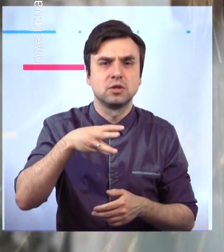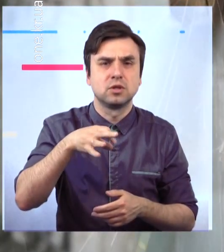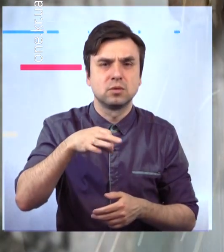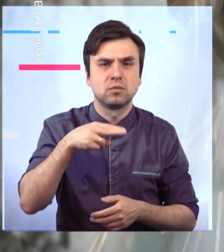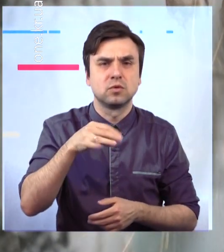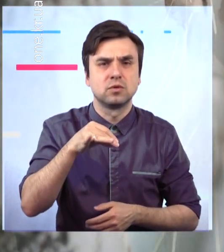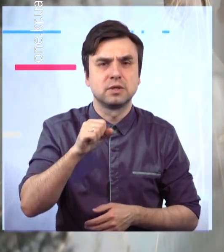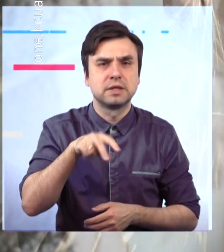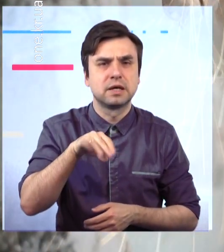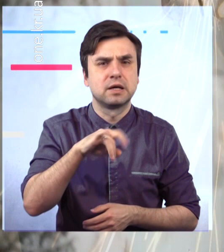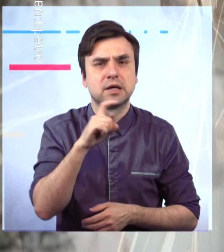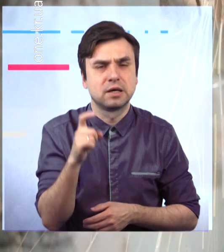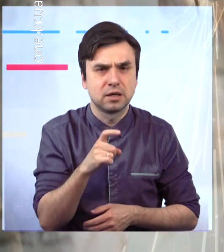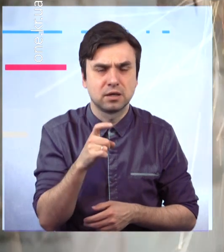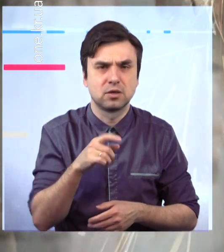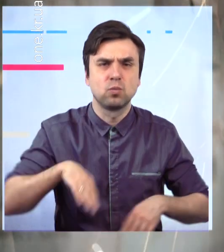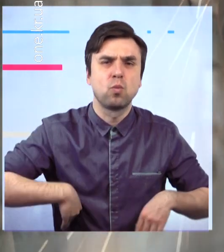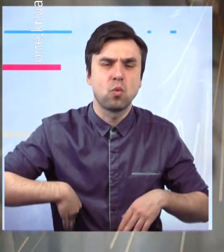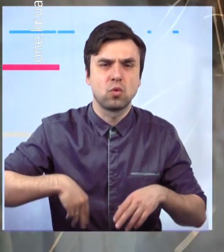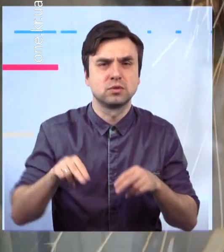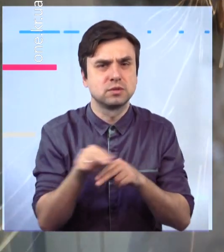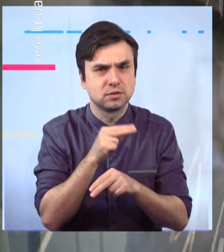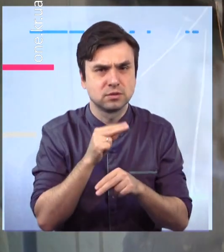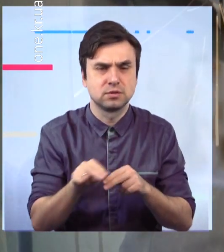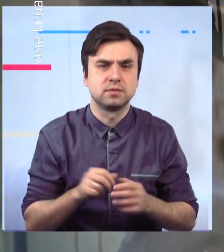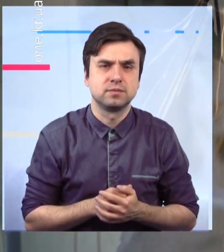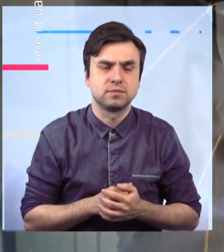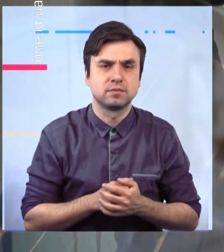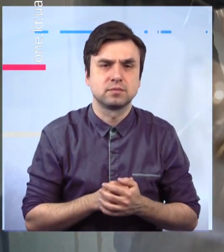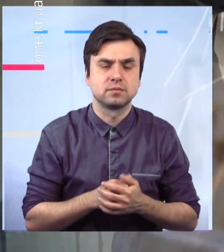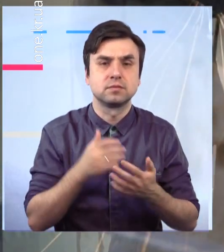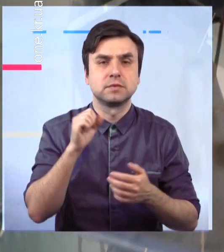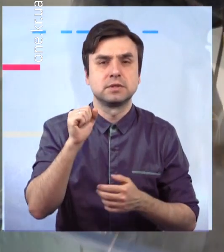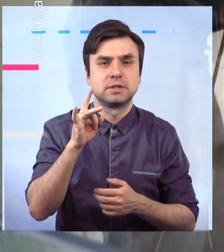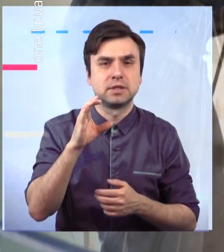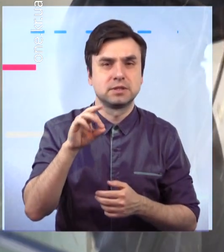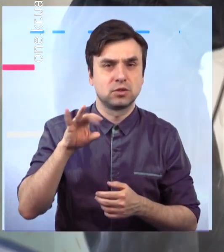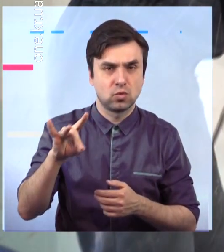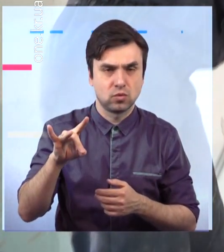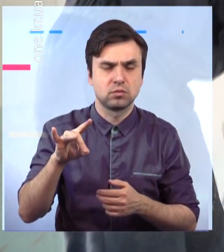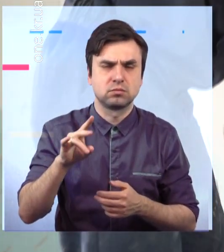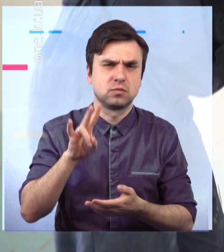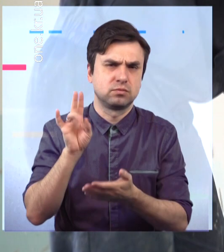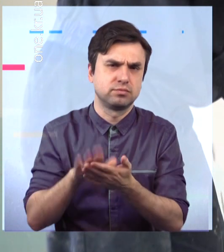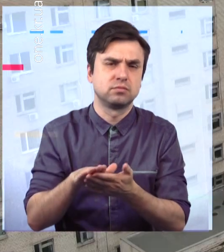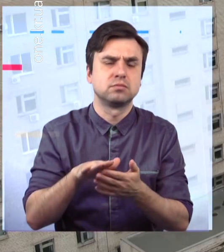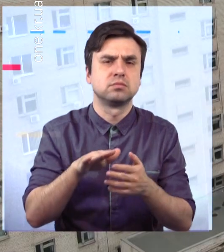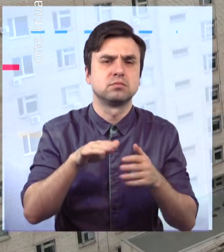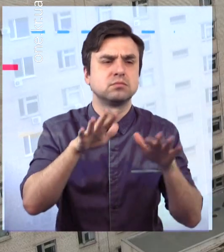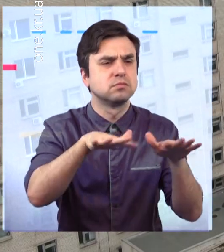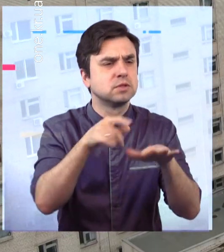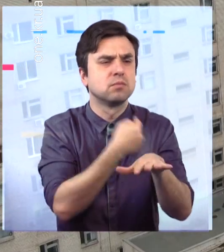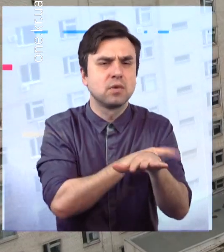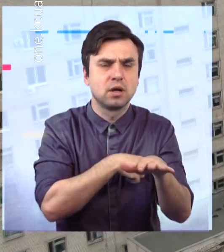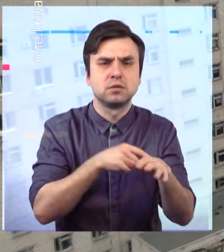продовжує надавати підтримку закладам охорони здоров'я міста. Так, 2020 році підприємство допомогло придбати спецобладнання та